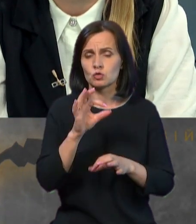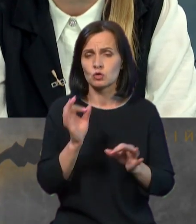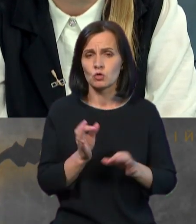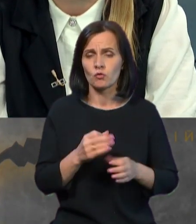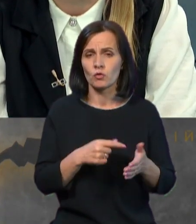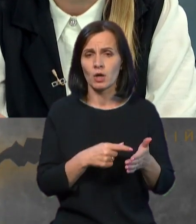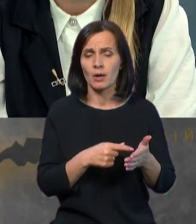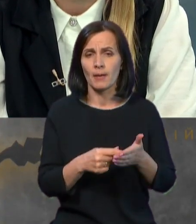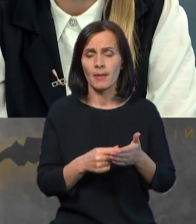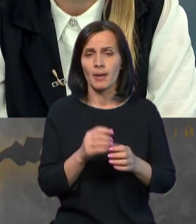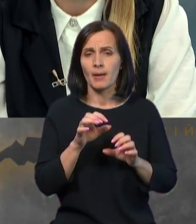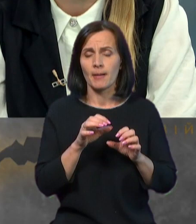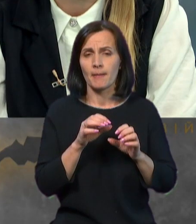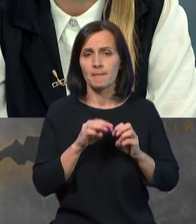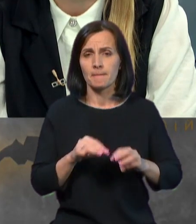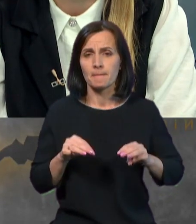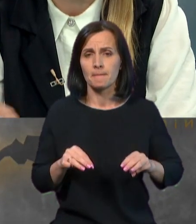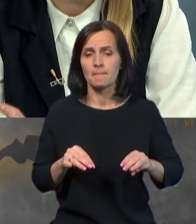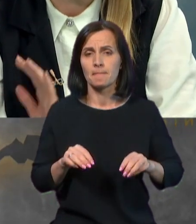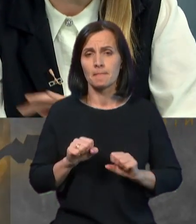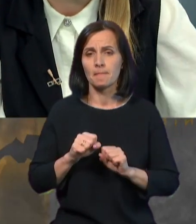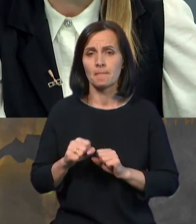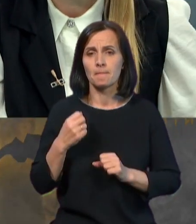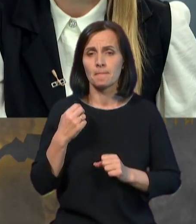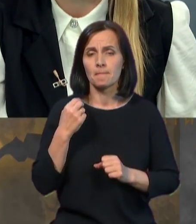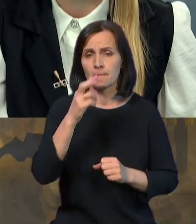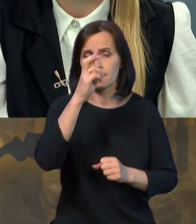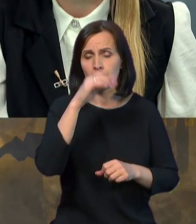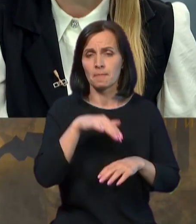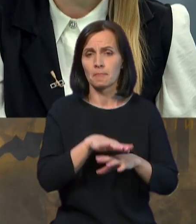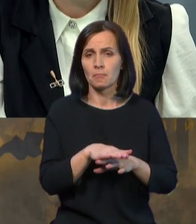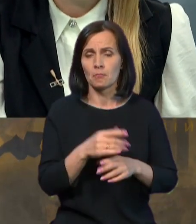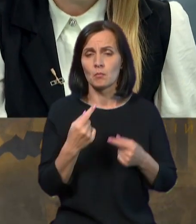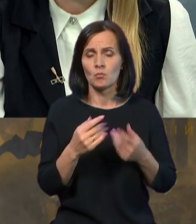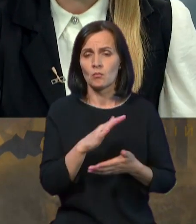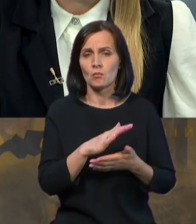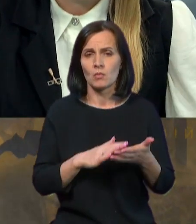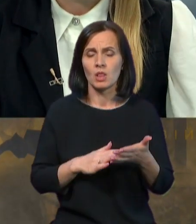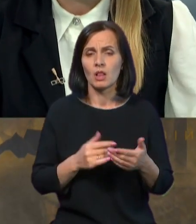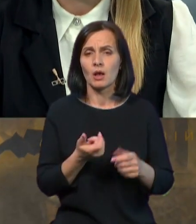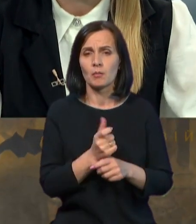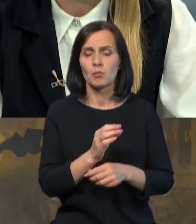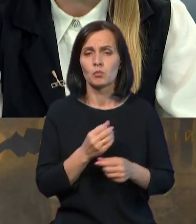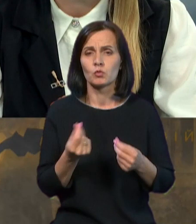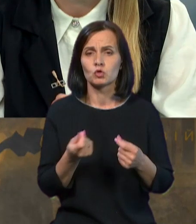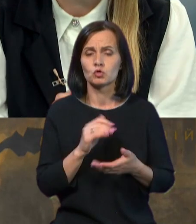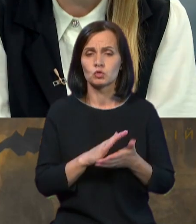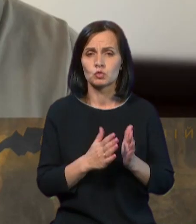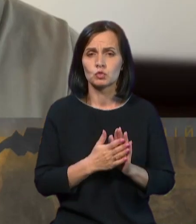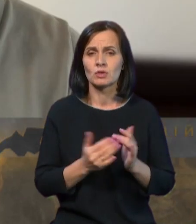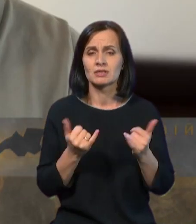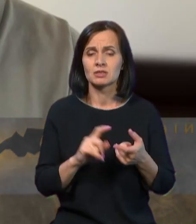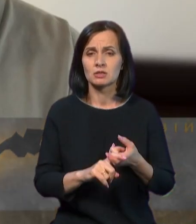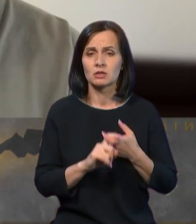оборони королівства. Говоримо далі більше про зернову угоду. На зв'язку з нами Микола Горбачов, президент